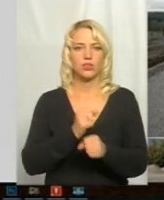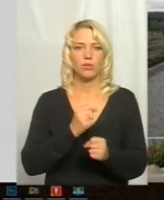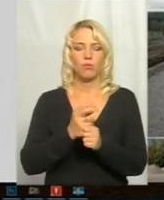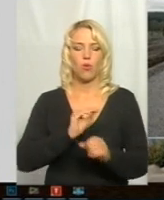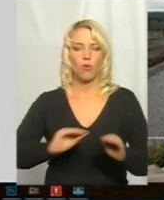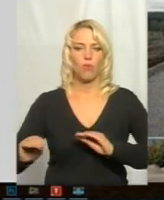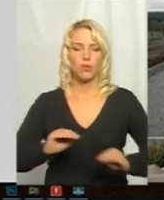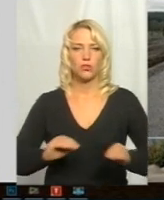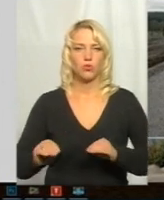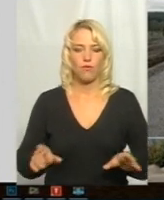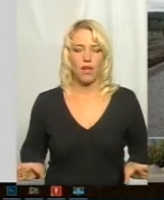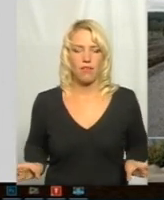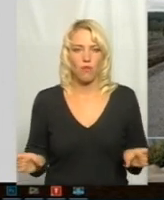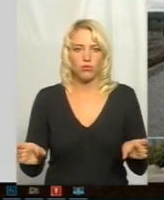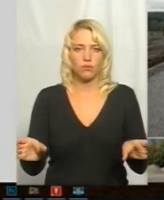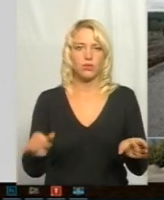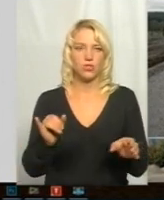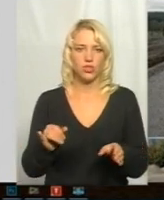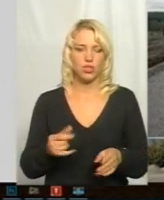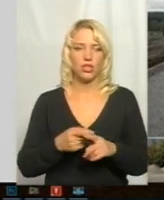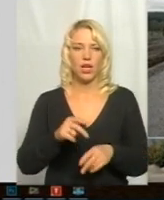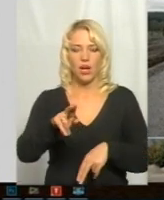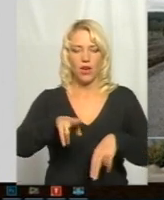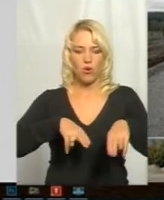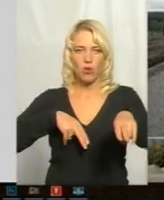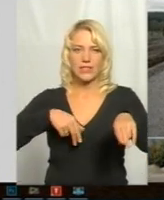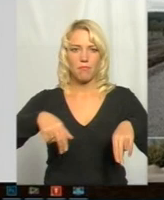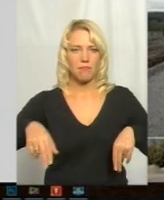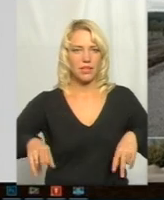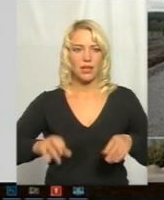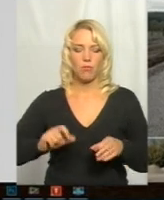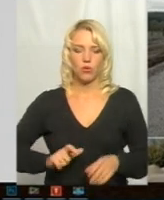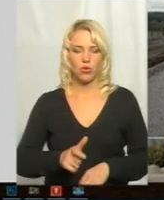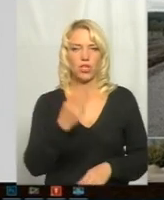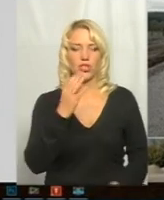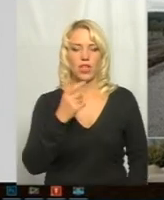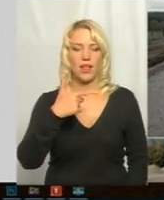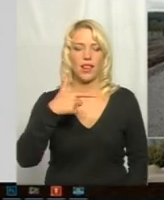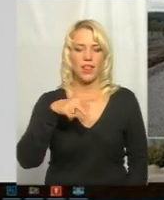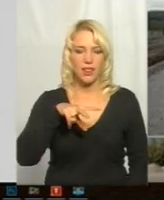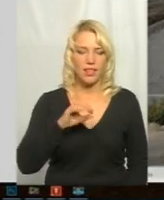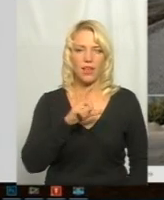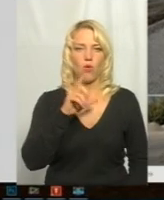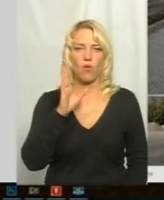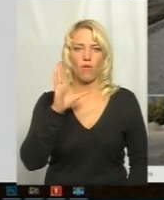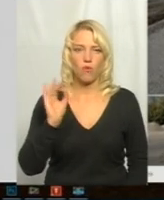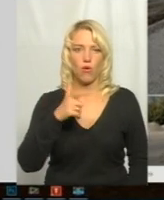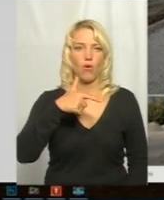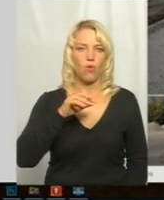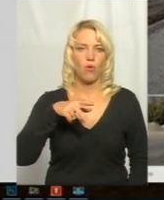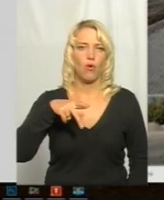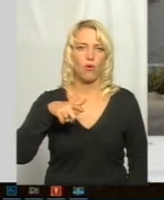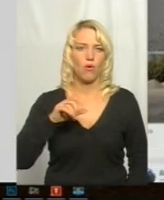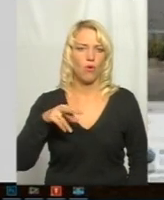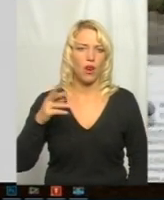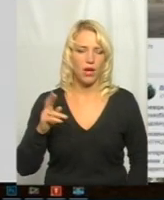узбіч і нанесення горизонтальної дорожньої розмітки. По автодорозі «Шелихово-Говолі-Говори» роботи сьогодні